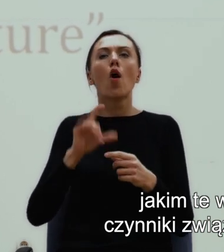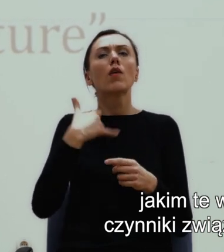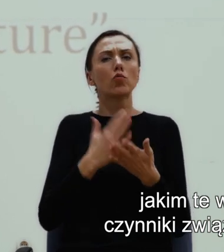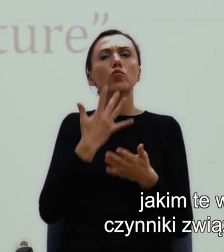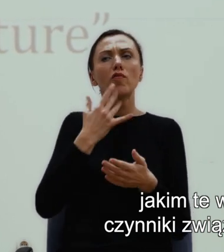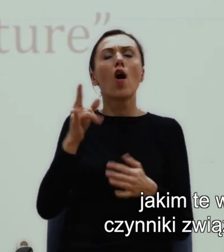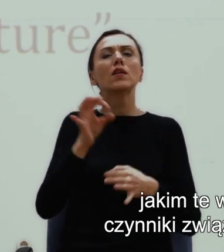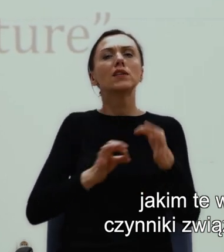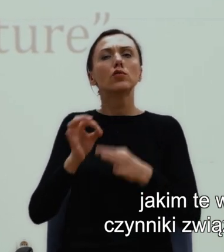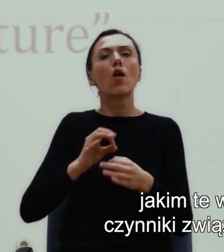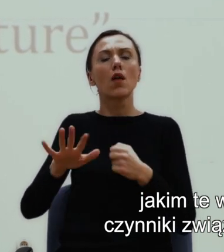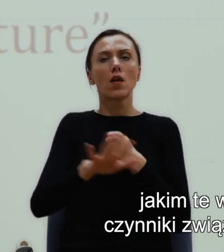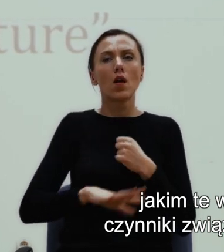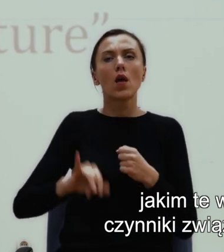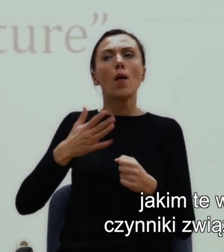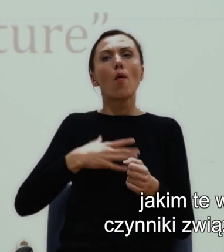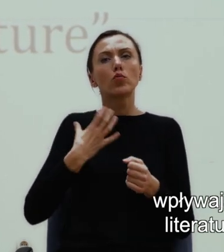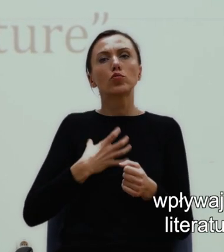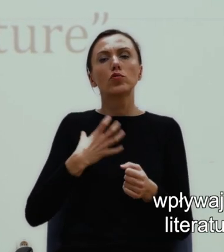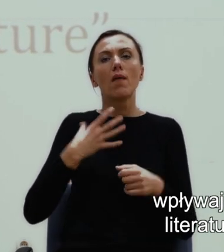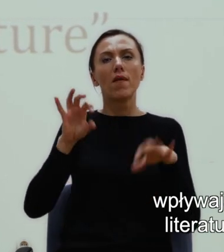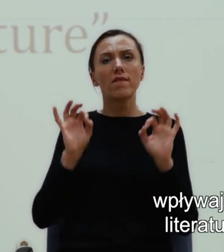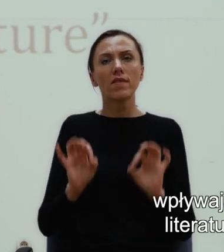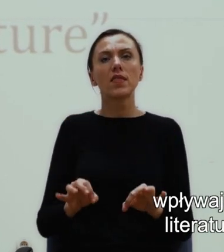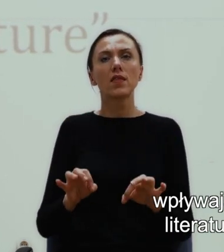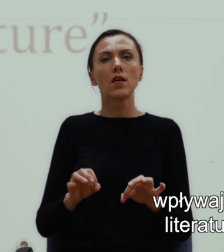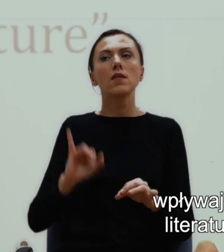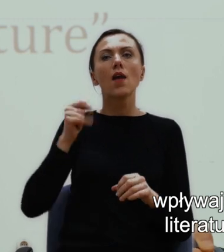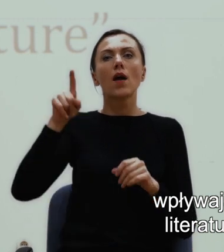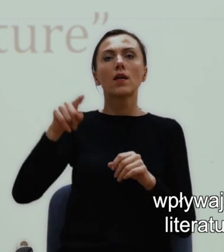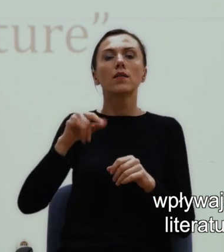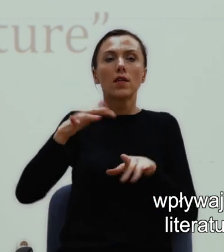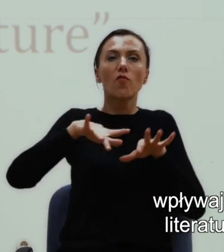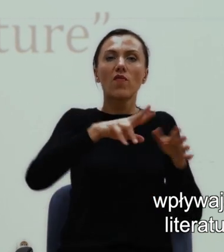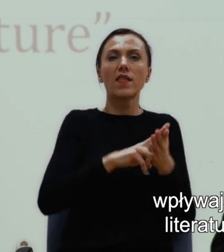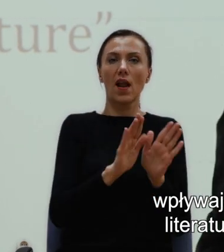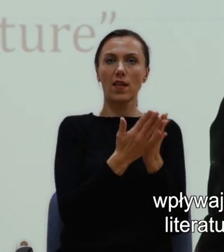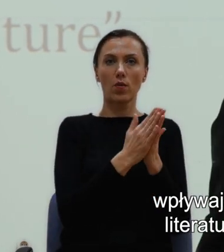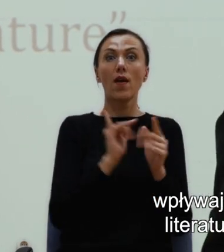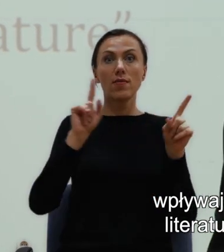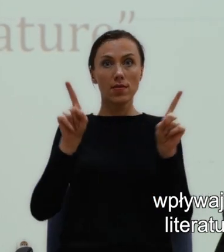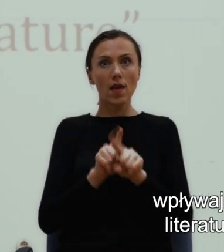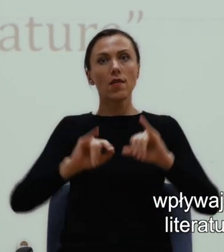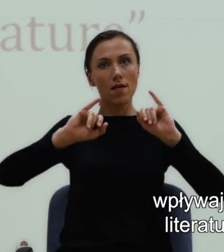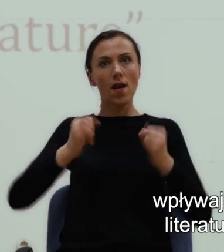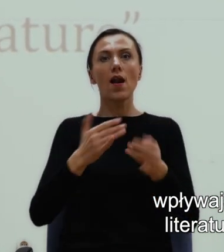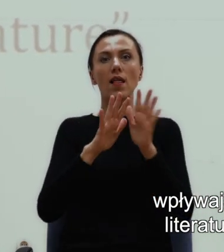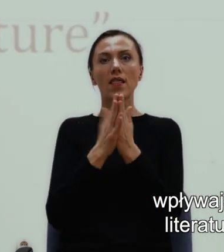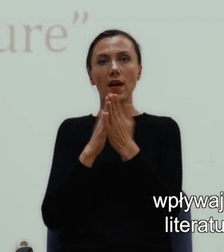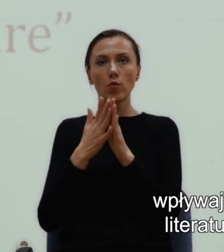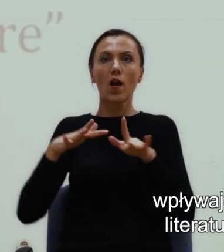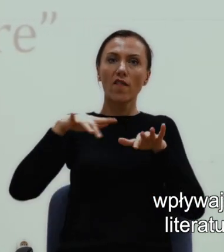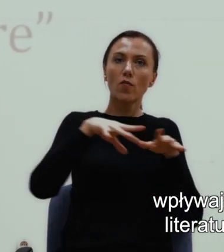regionu, z poczuciem winy wpływają na literaturę i o tym, w jaki sposób literatura wpływa